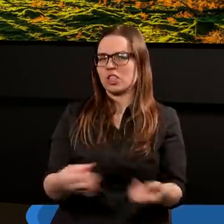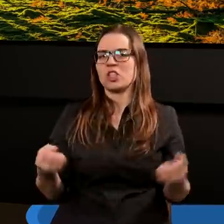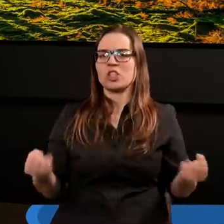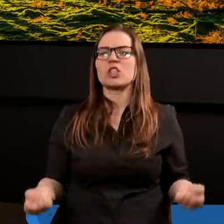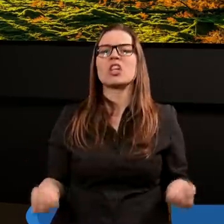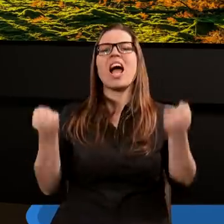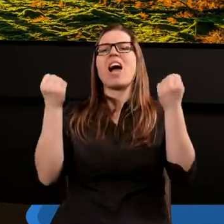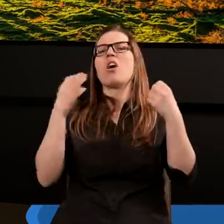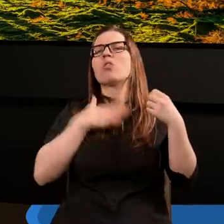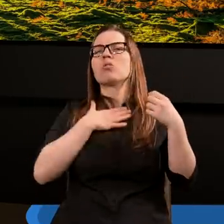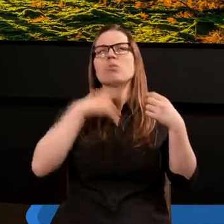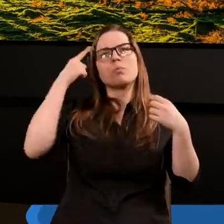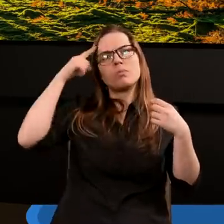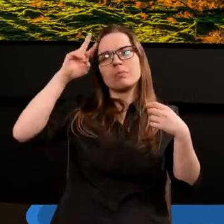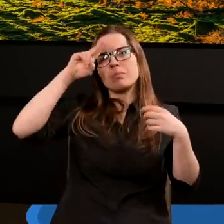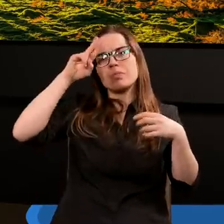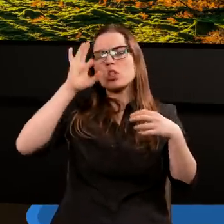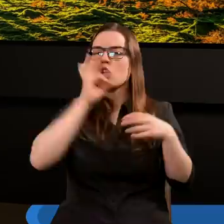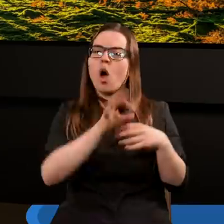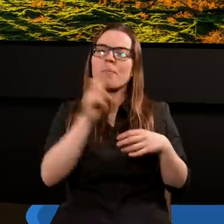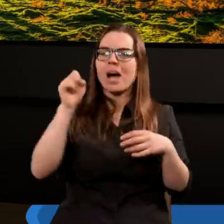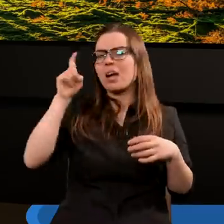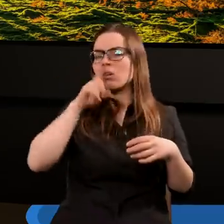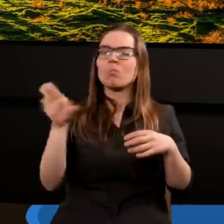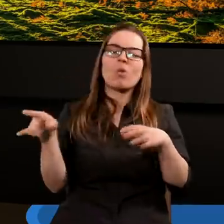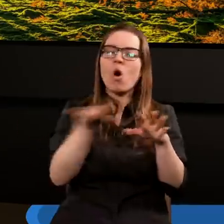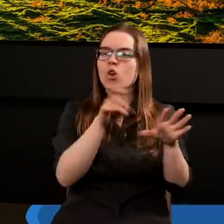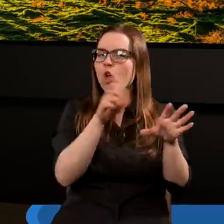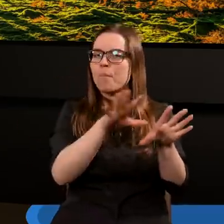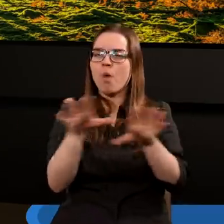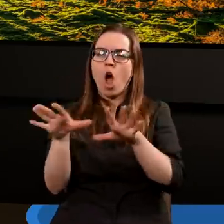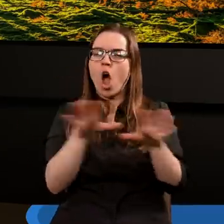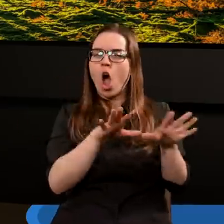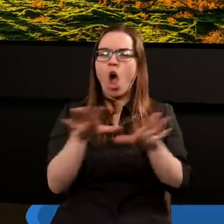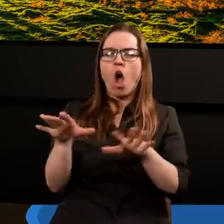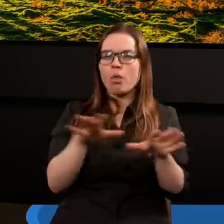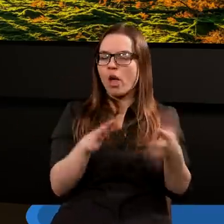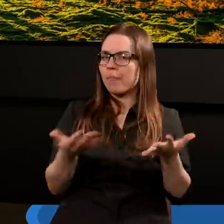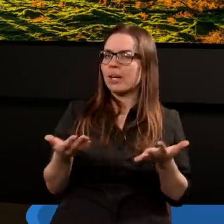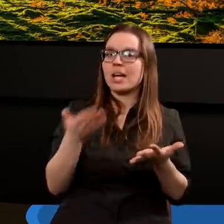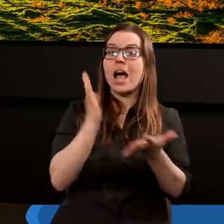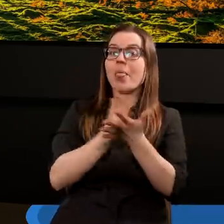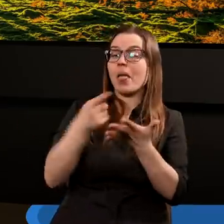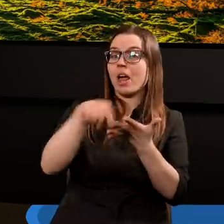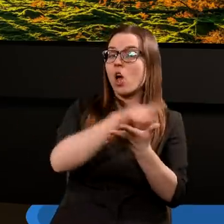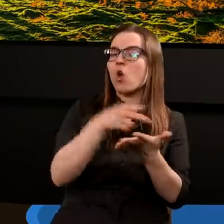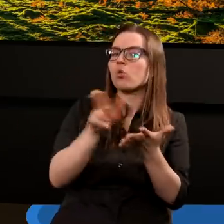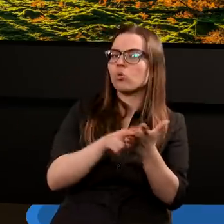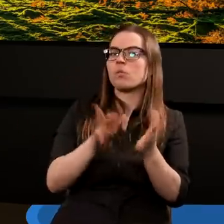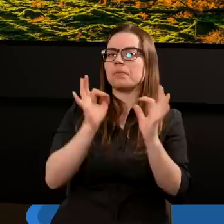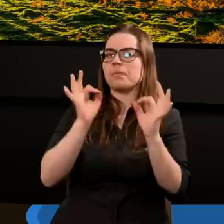rozróżnić prawdę od fałszu, bo one bardzo będą do siebie zbliżone i tak naprawdę tylko ci, którzy